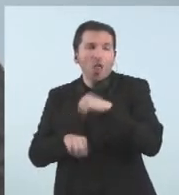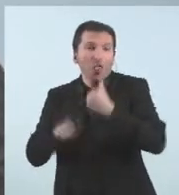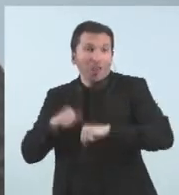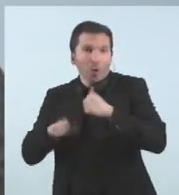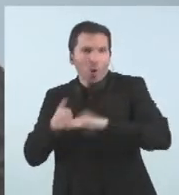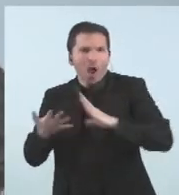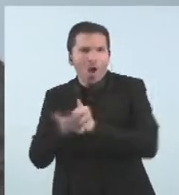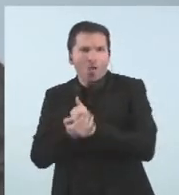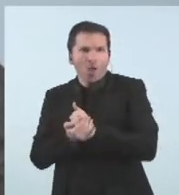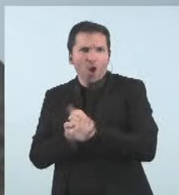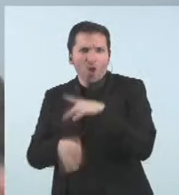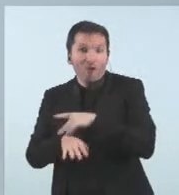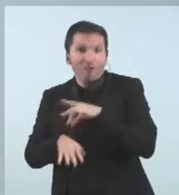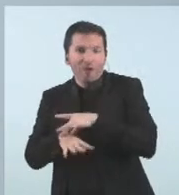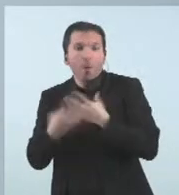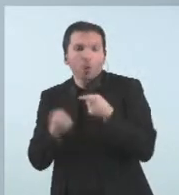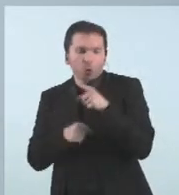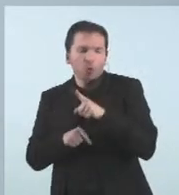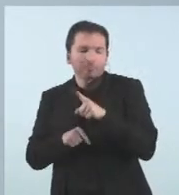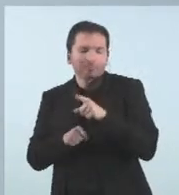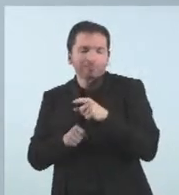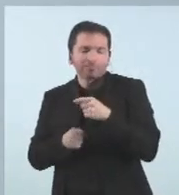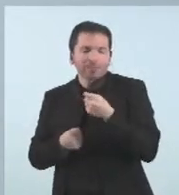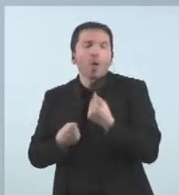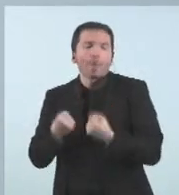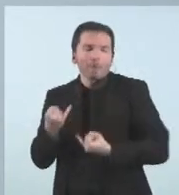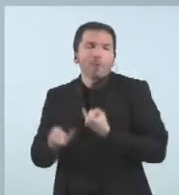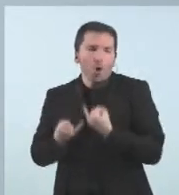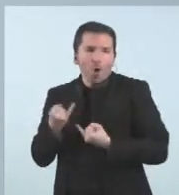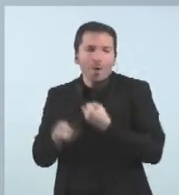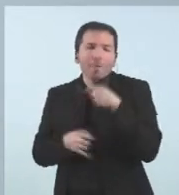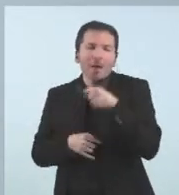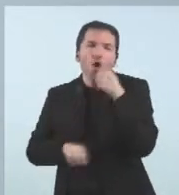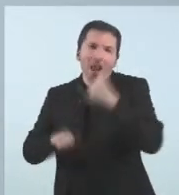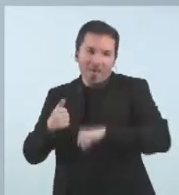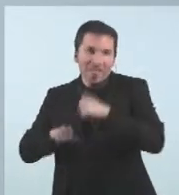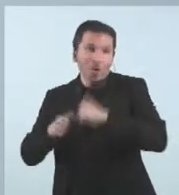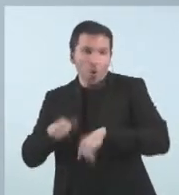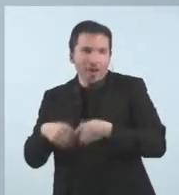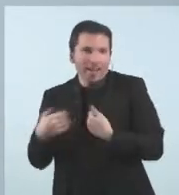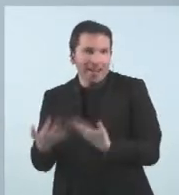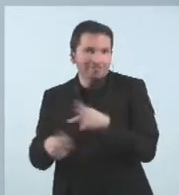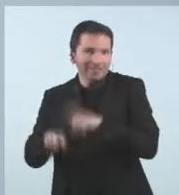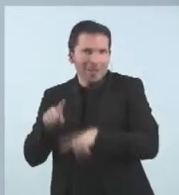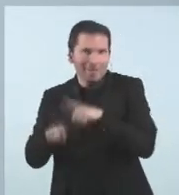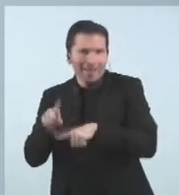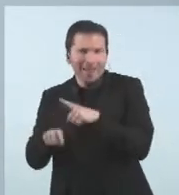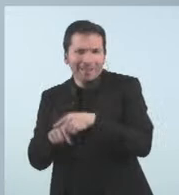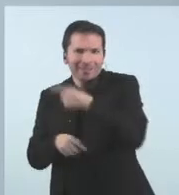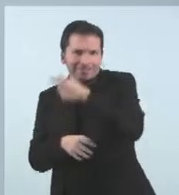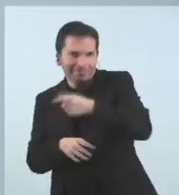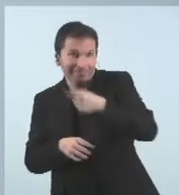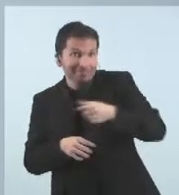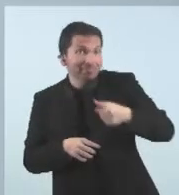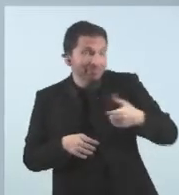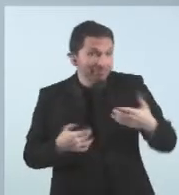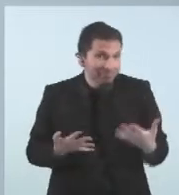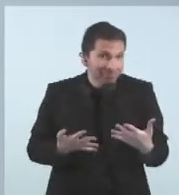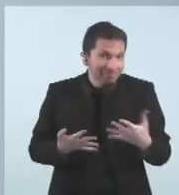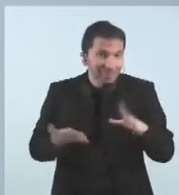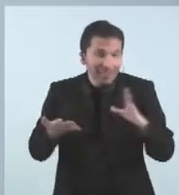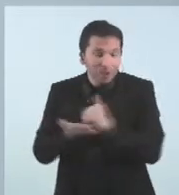el personal de l'UCI tindràs un problema amb la malaltia per això hem de ser molt curosos amb que tots els dispositius treballin de manera